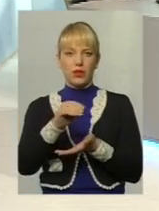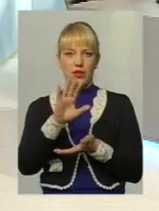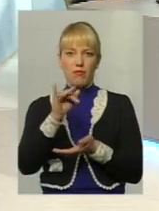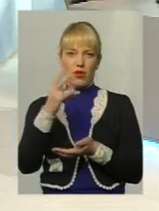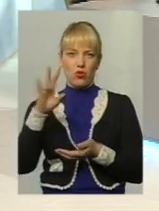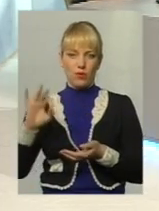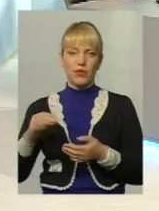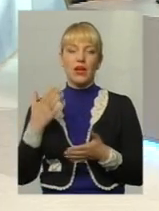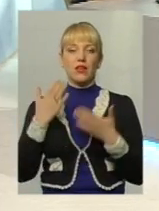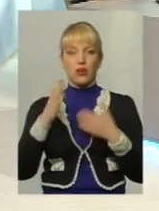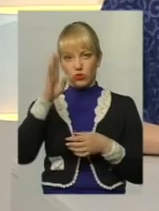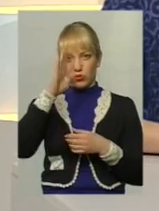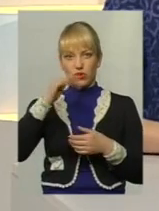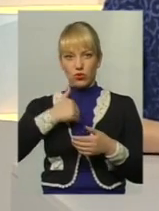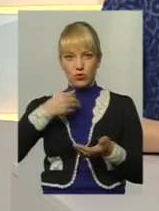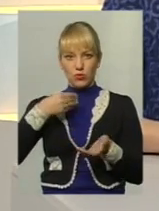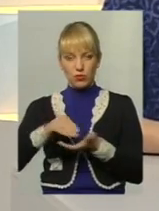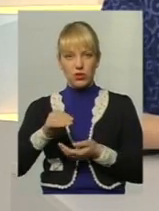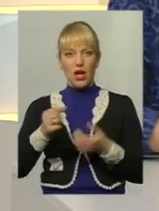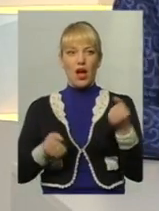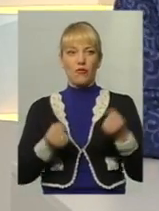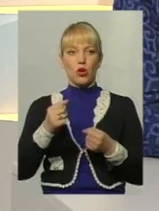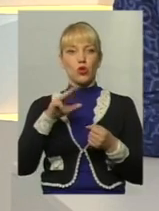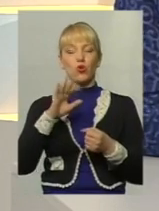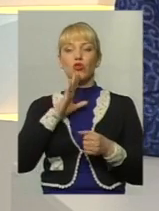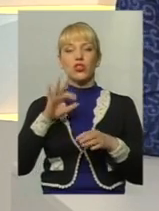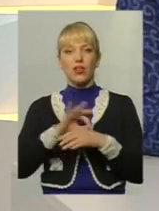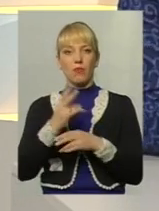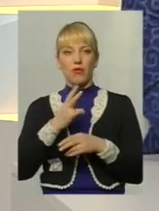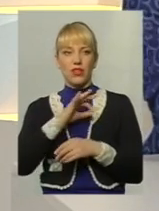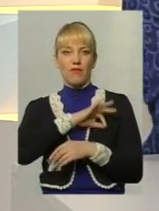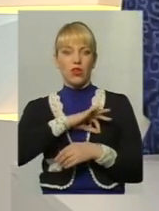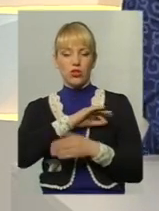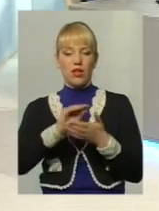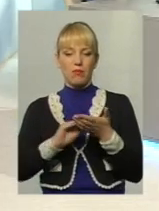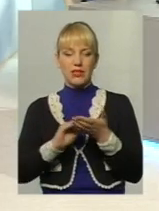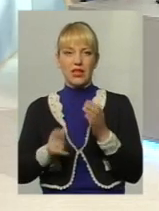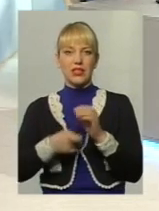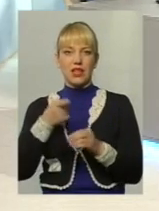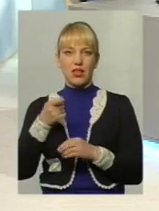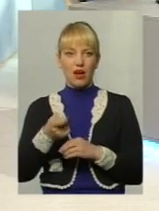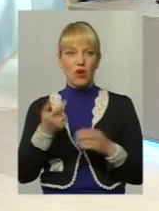чоловік хоче придбати автомобіль, то дружина має в нотаріуса написати заяву,